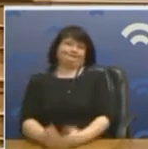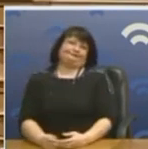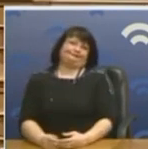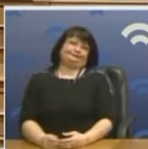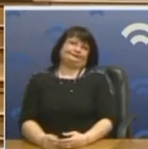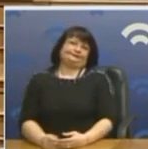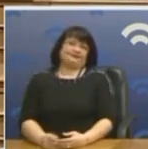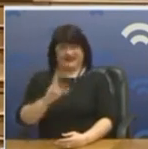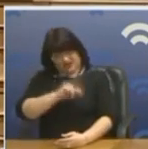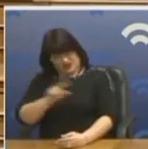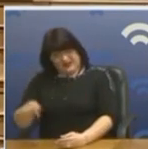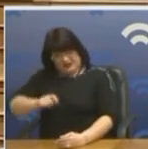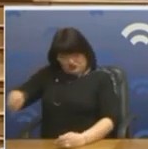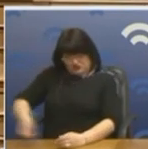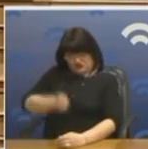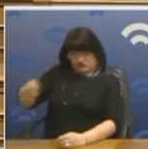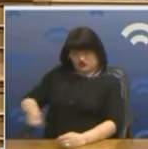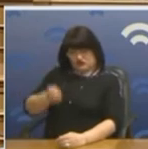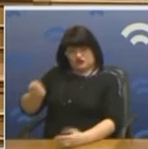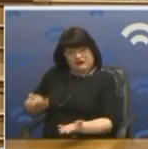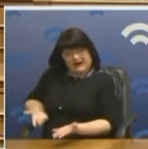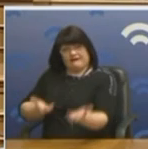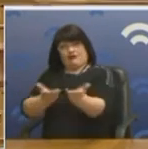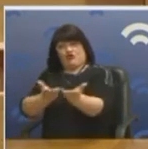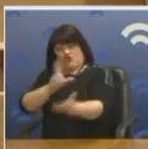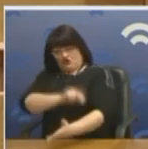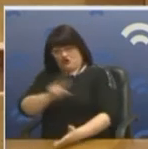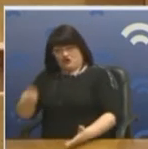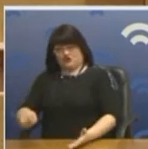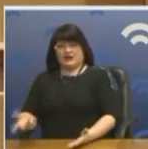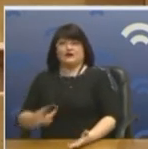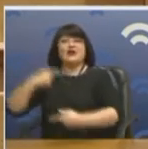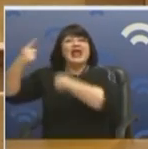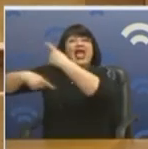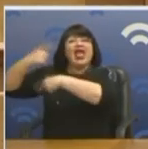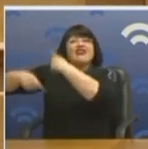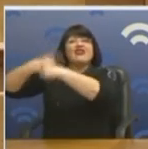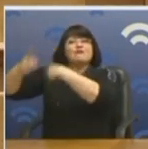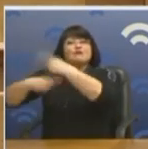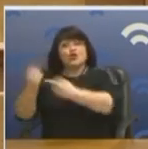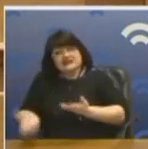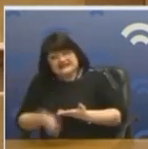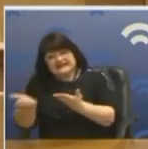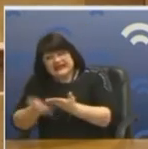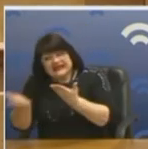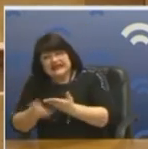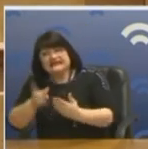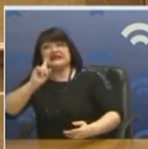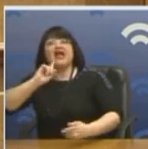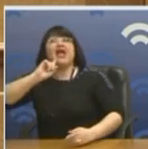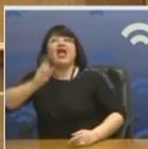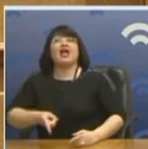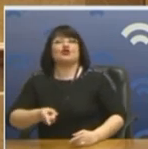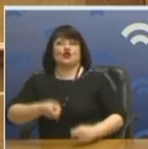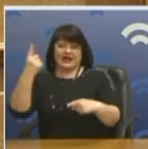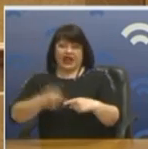Το ίδιο πράγμα έχει από την Υπουργέ. Ε λοιπόν. Του στερούμε το έθιμο. Στηρίξτε λοιπόν με μια απλή επιλογή. Γιατί βιάζεστε σας λέω. Θα